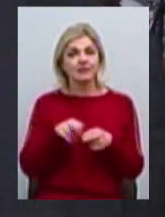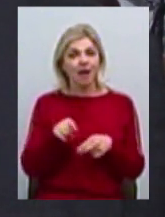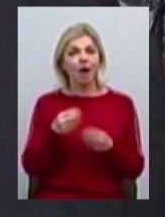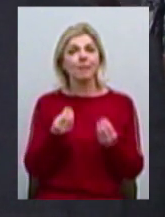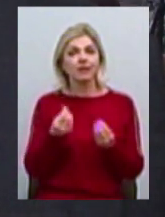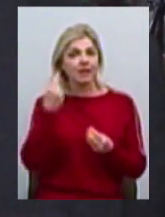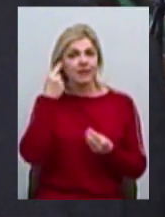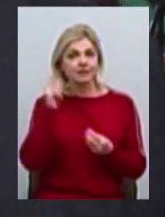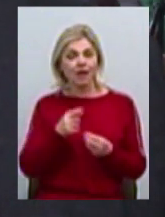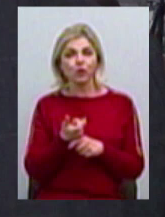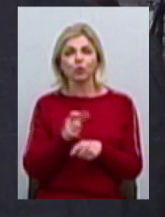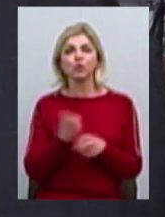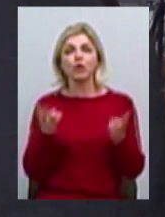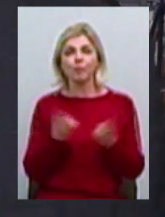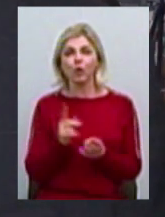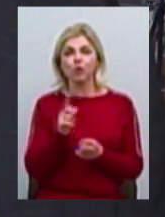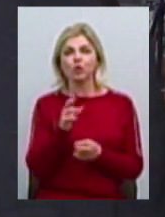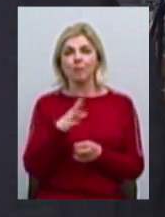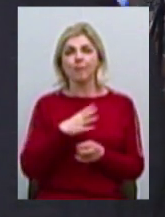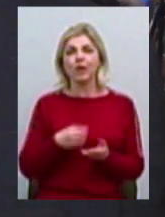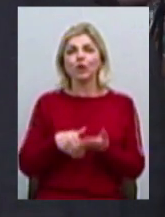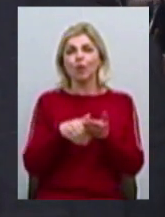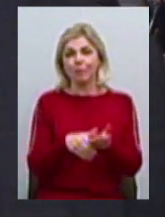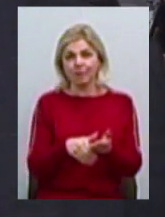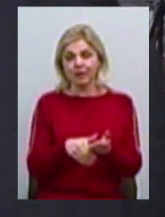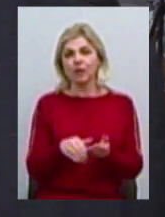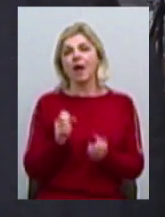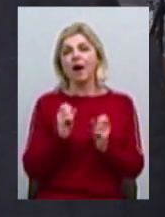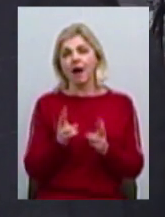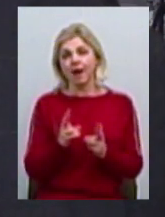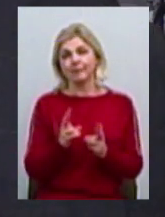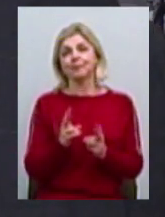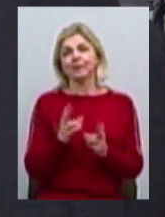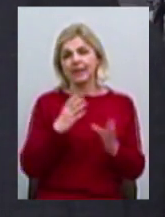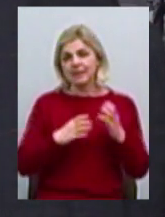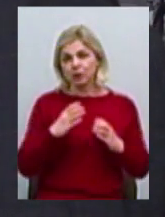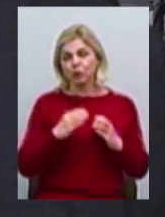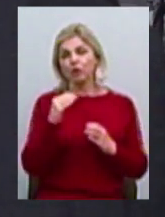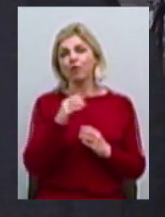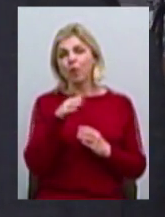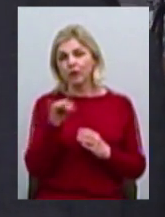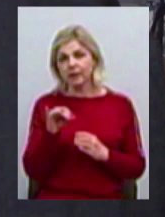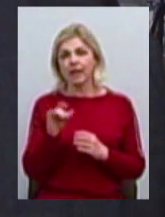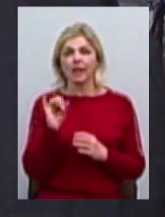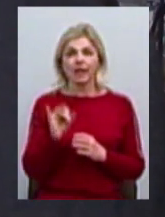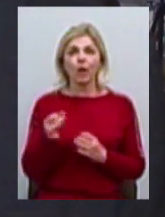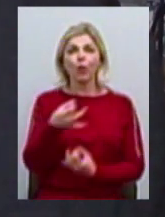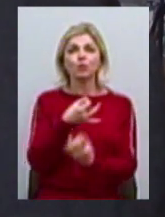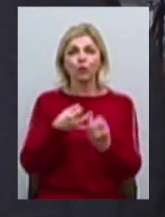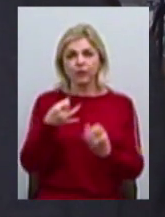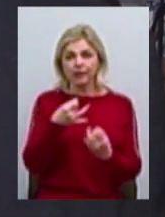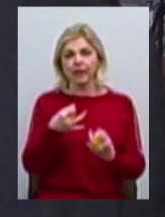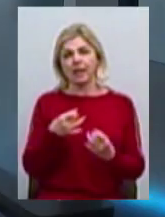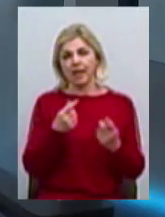потрібно, щоб були якісь допоміжні інструменти, як інститути, фонди якісь, так і консультативні інститути, фінансова